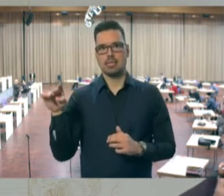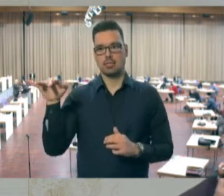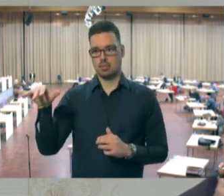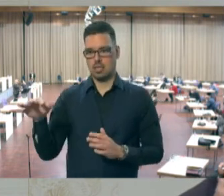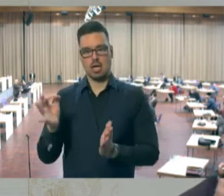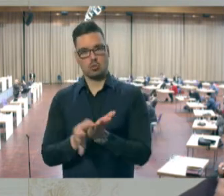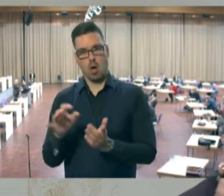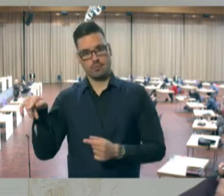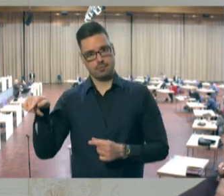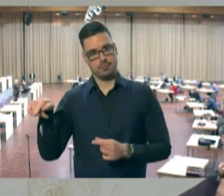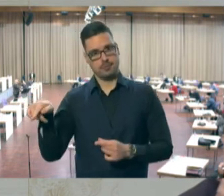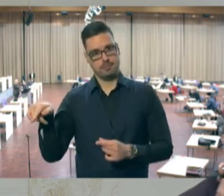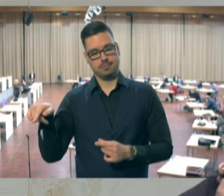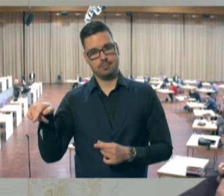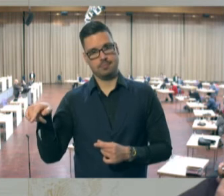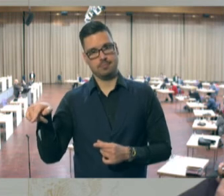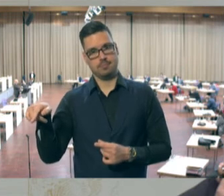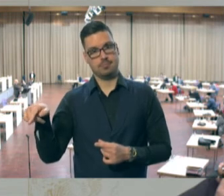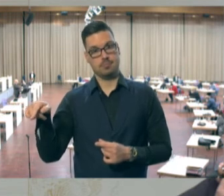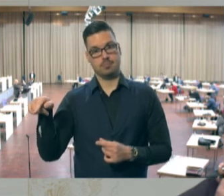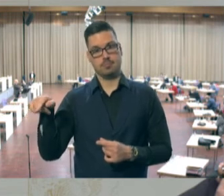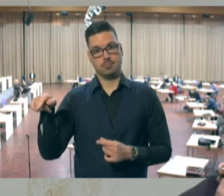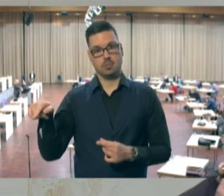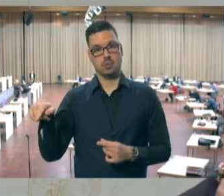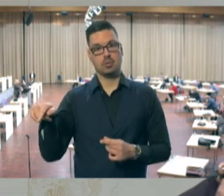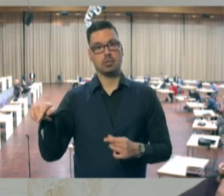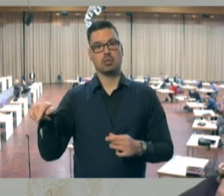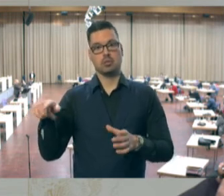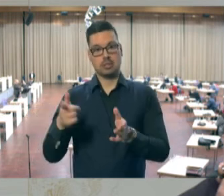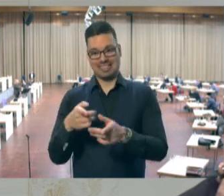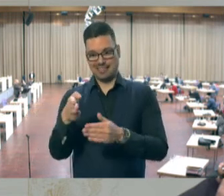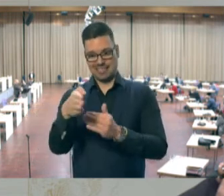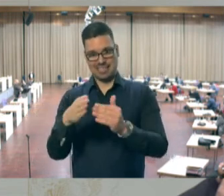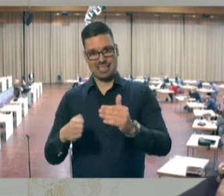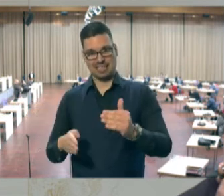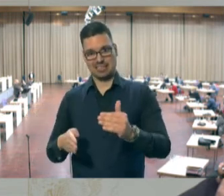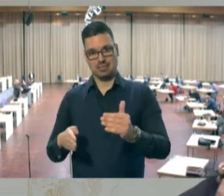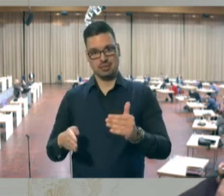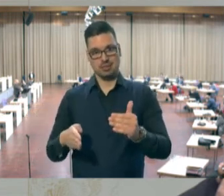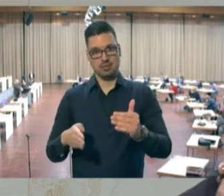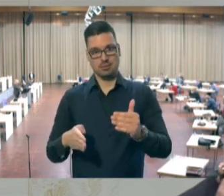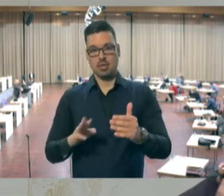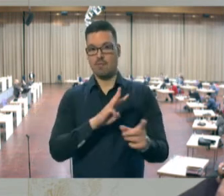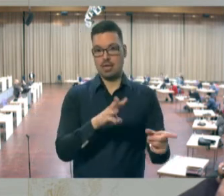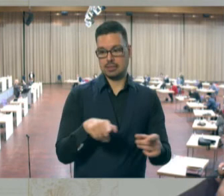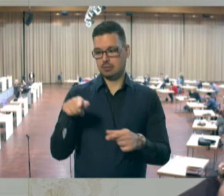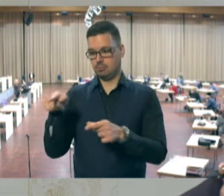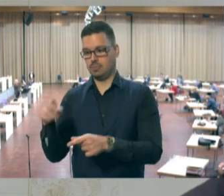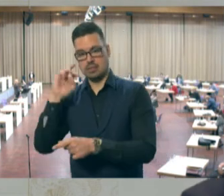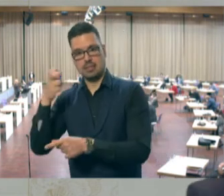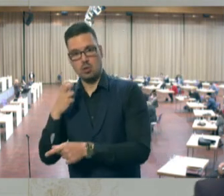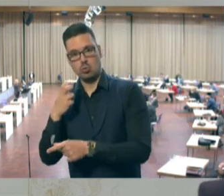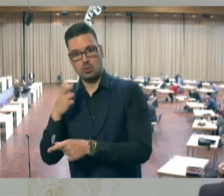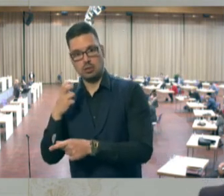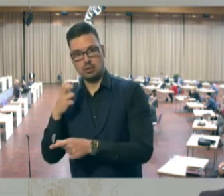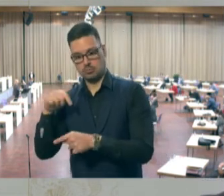Nachbargemeinde ist Dorf, Dorf gehört zum Kreis Saarlouis. Dann die Nachbargemeinde Neipel, die gehört zum Kreis